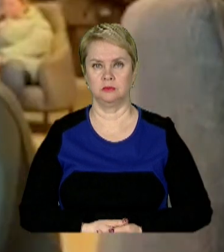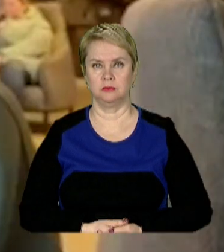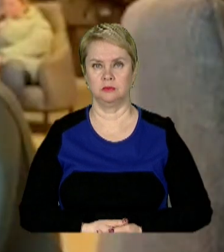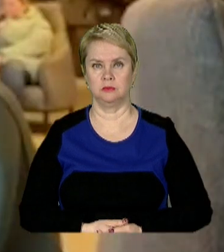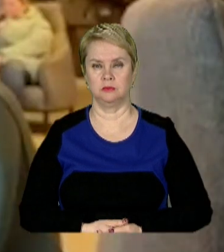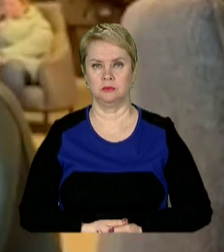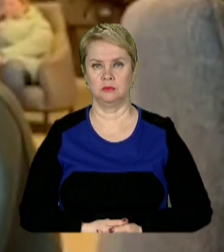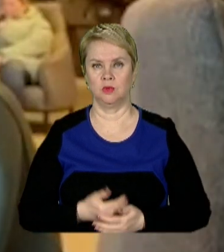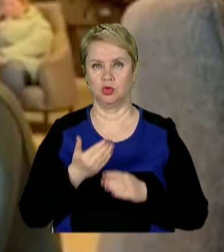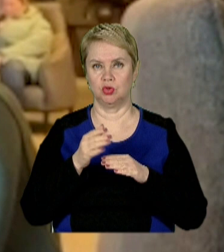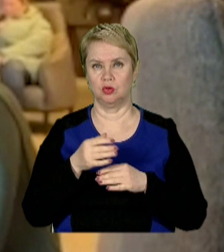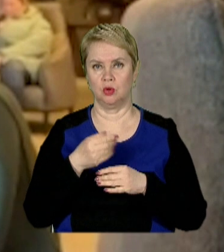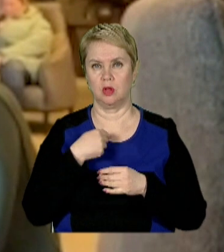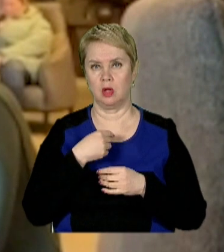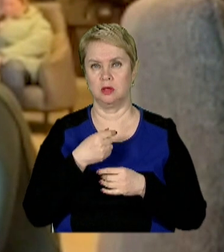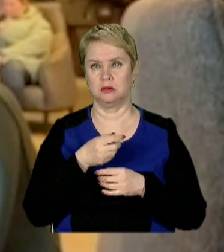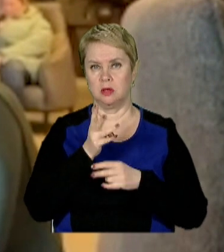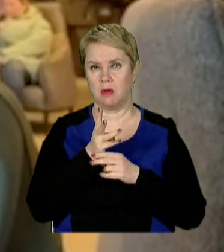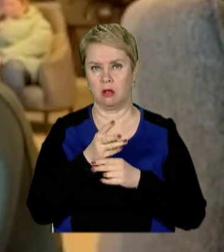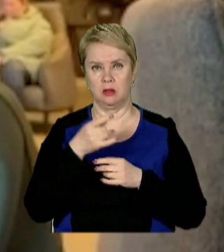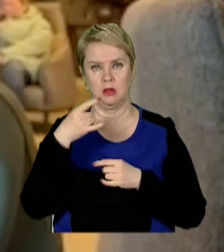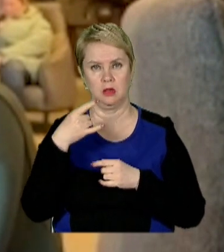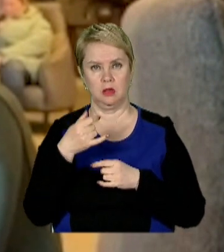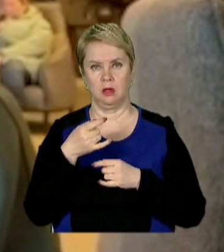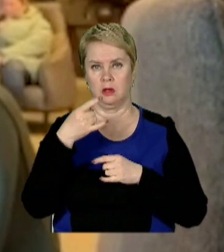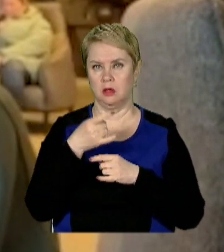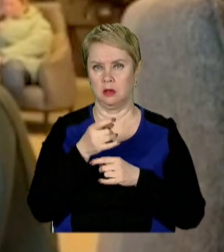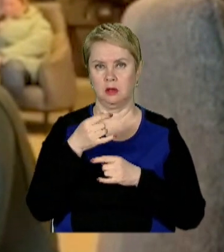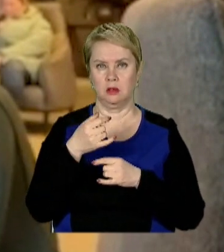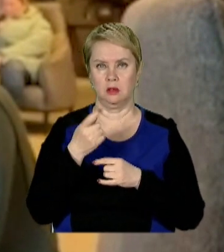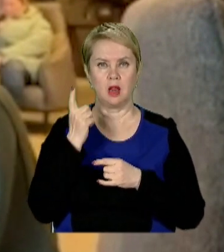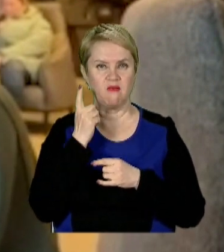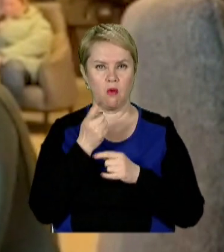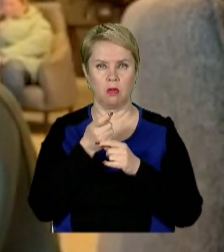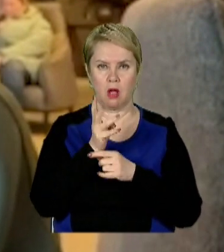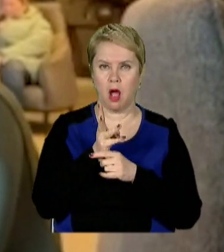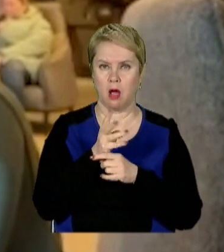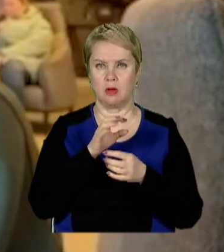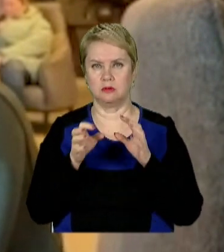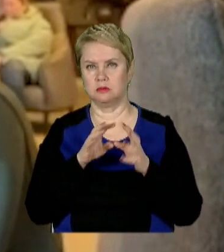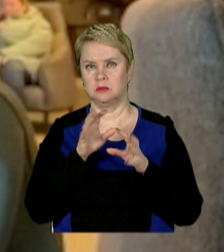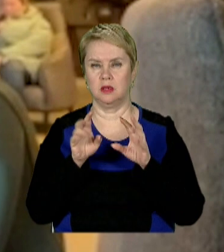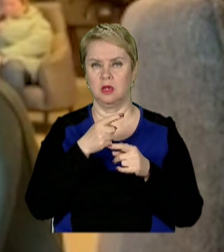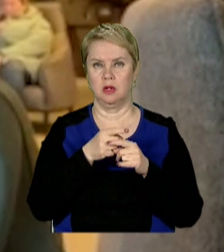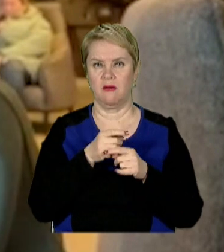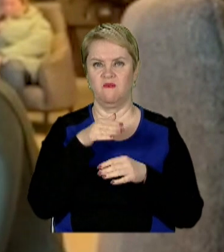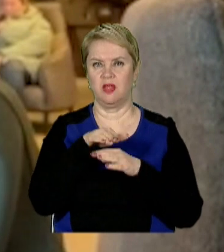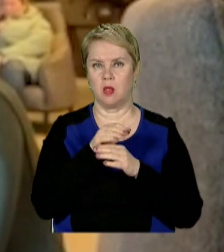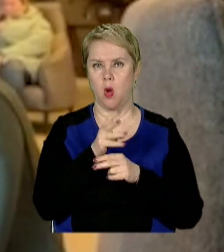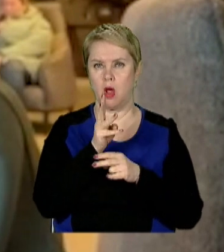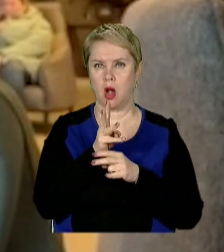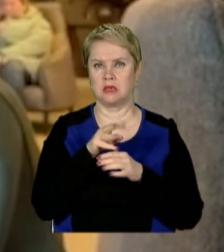Частину фільму я знімав телефоном, гоупрошкою, камерою, якісь кадри з відеорегістратору.